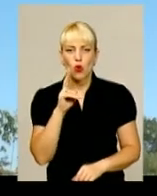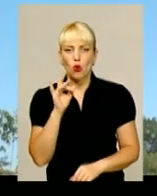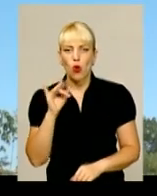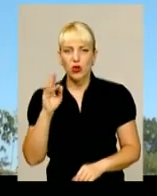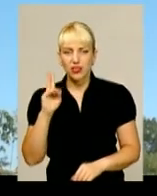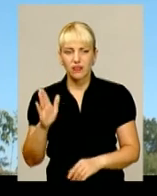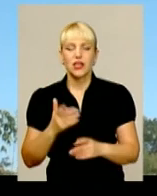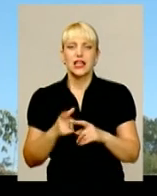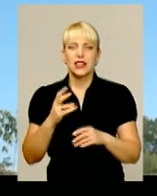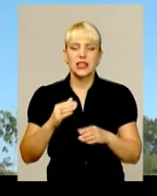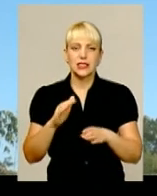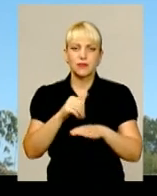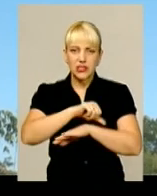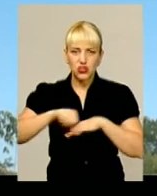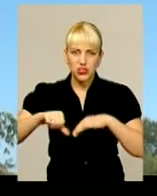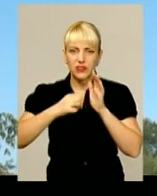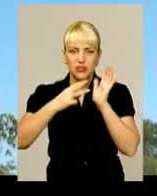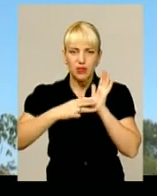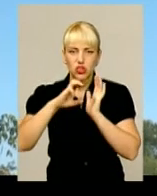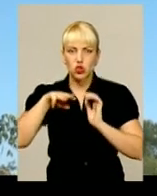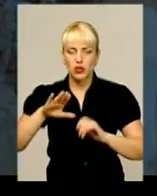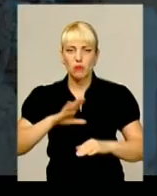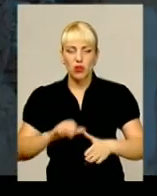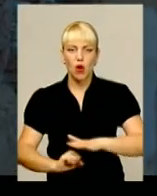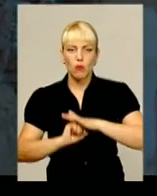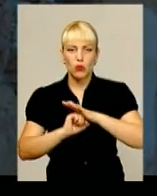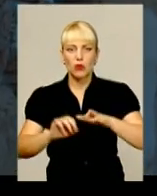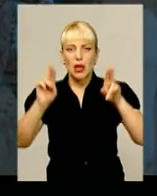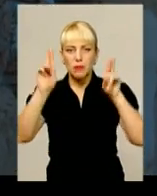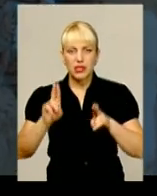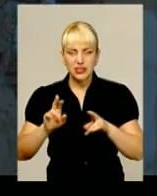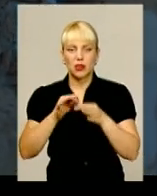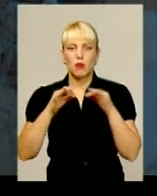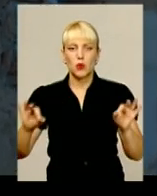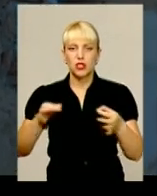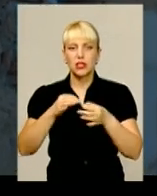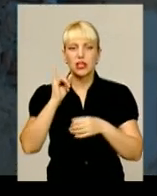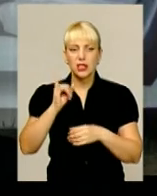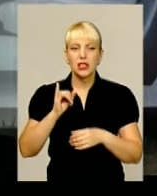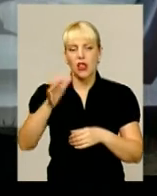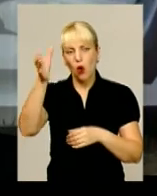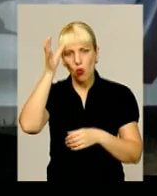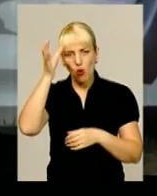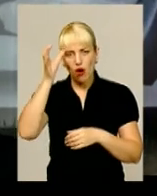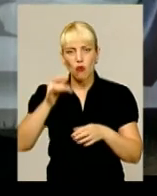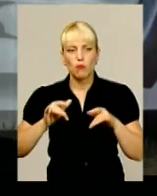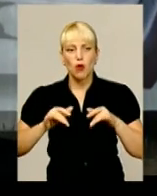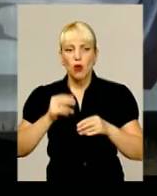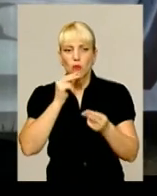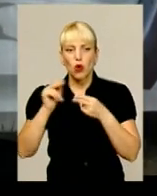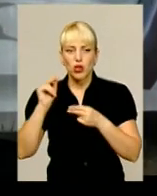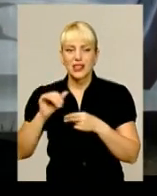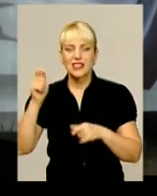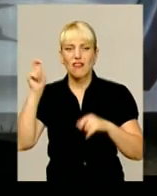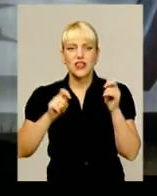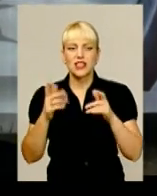17-18 століття була оплотом принципів демократії, свободи та наукового прогресу. Тому на фестивалі, який має